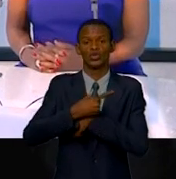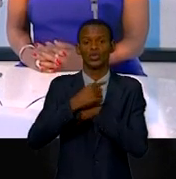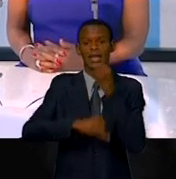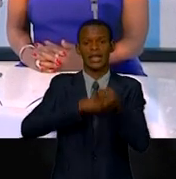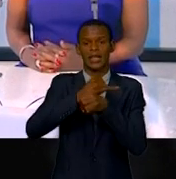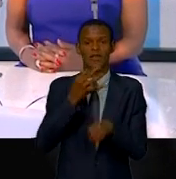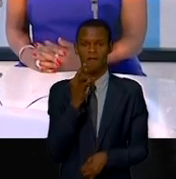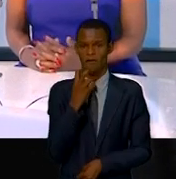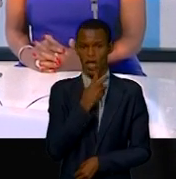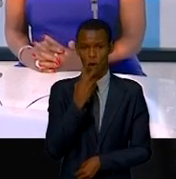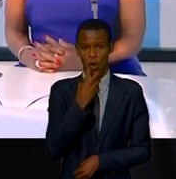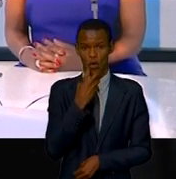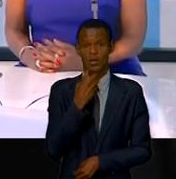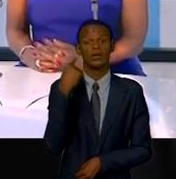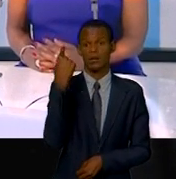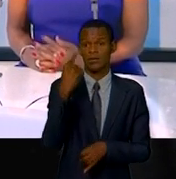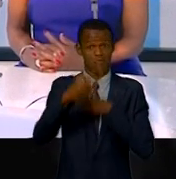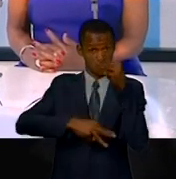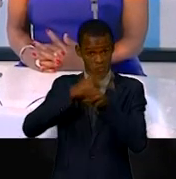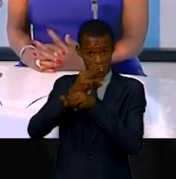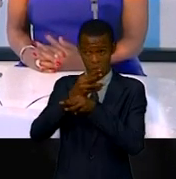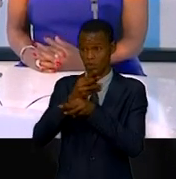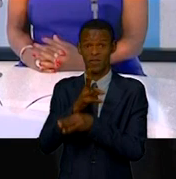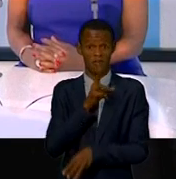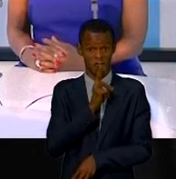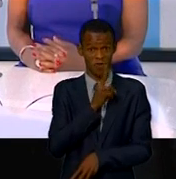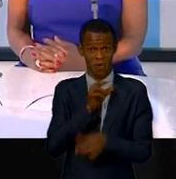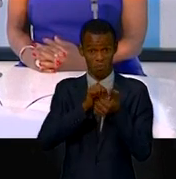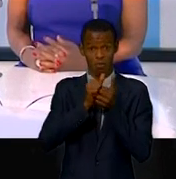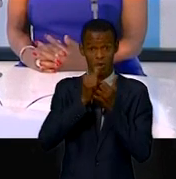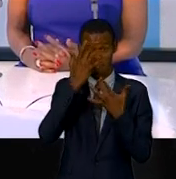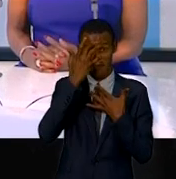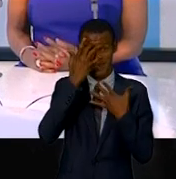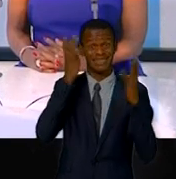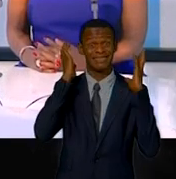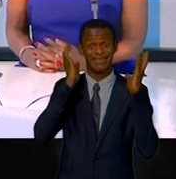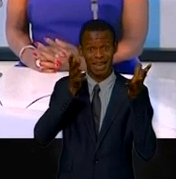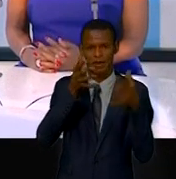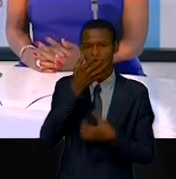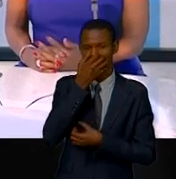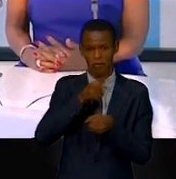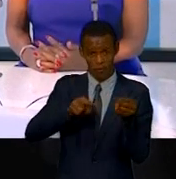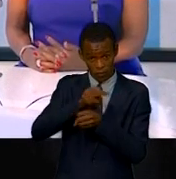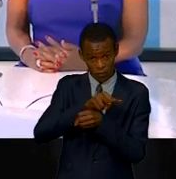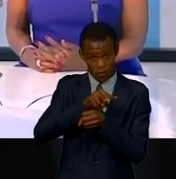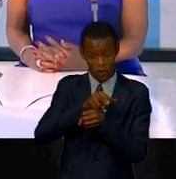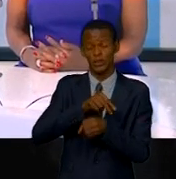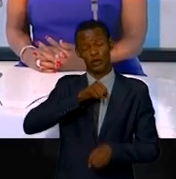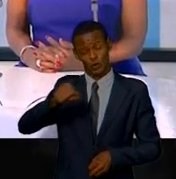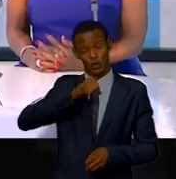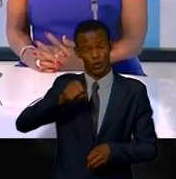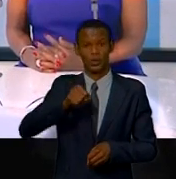que le monde lutte depuis plus d'un an contre les effets dévastateurs d'une pandémie sans précédent, je veux que l'énergie